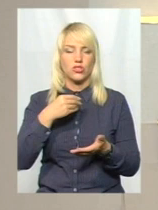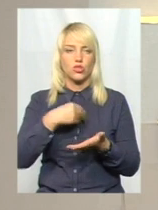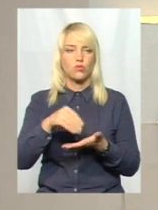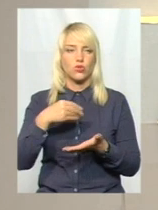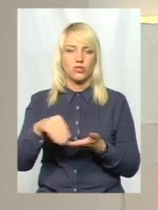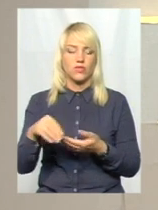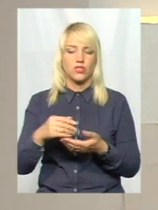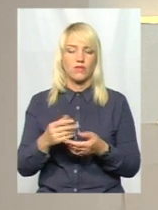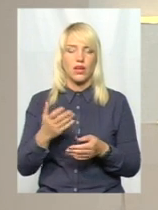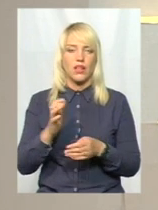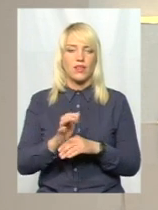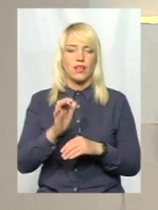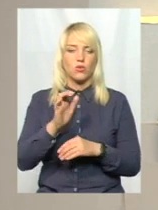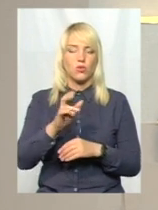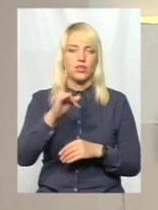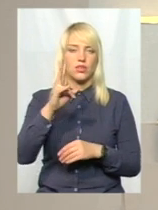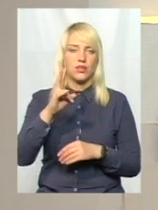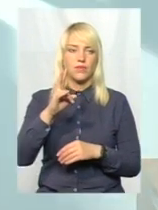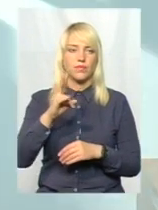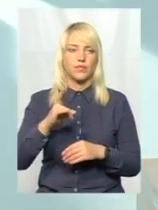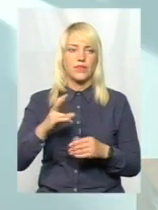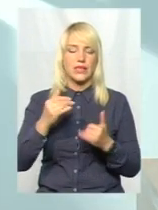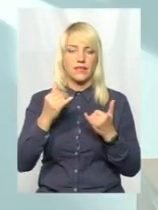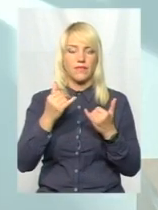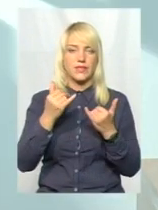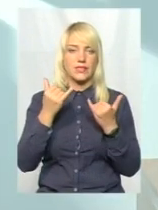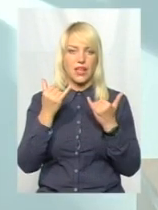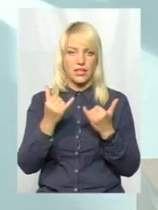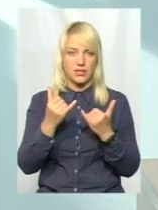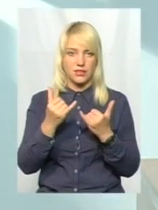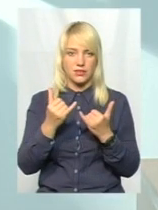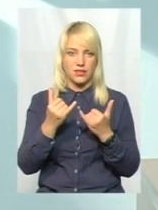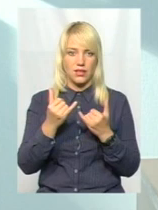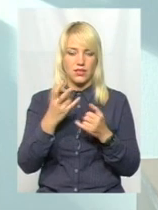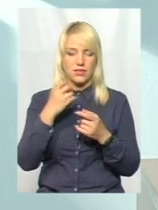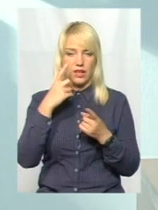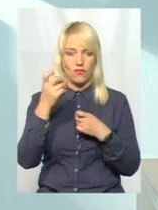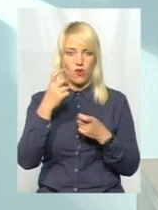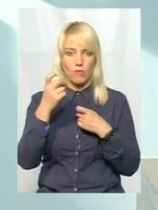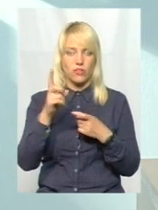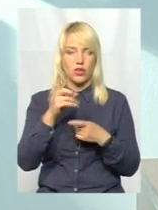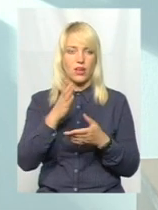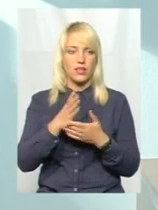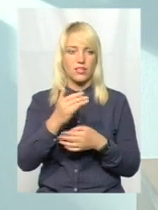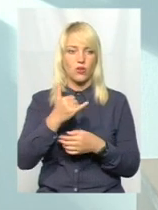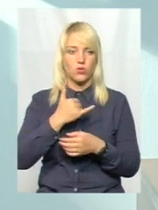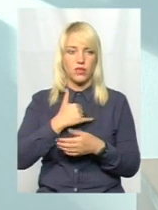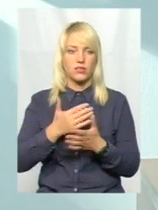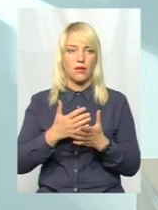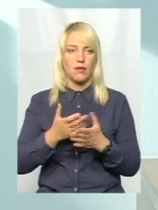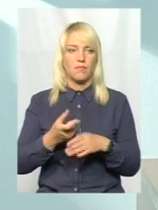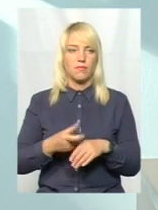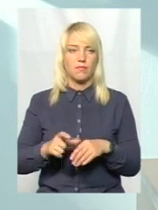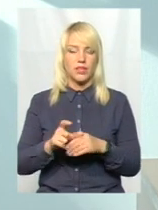саме на заклади громадського харчування? Наразі всього, за інформацією, яка у нас є, більше 80